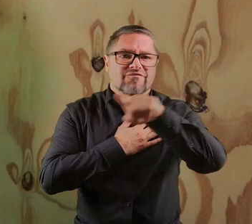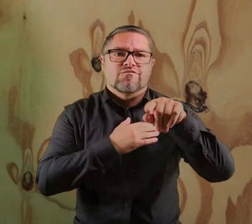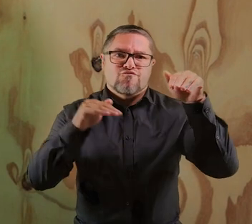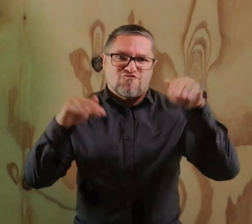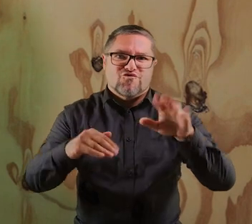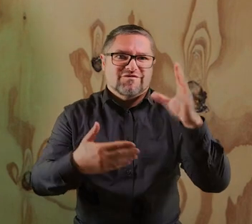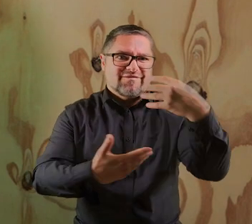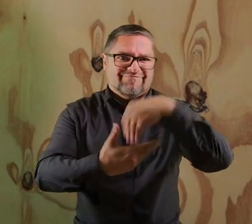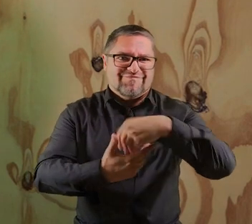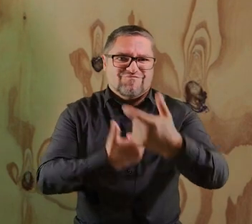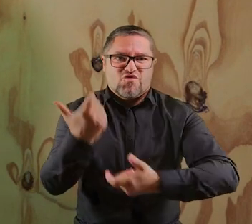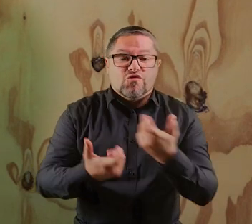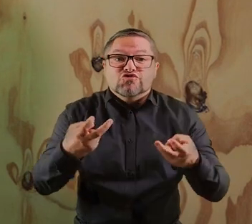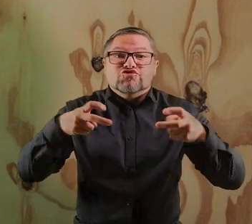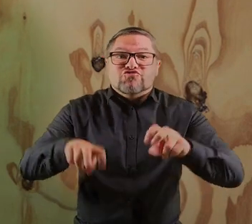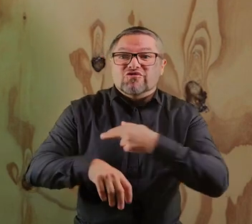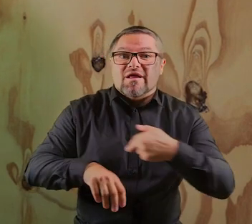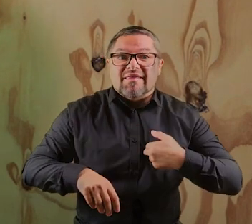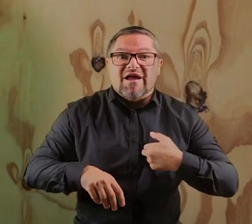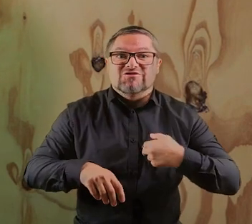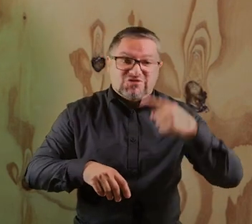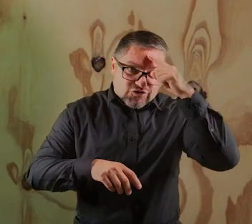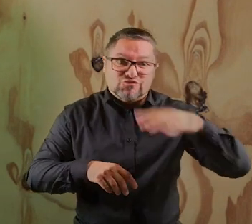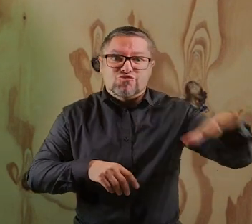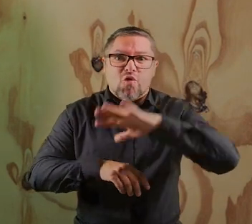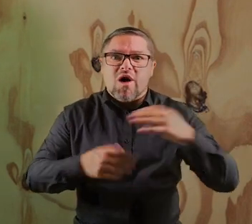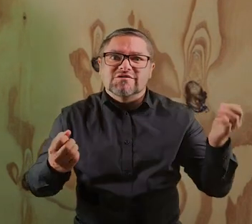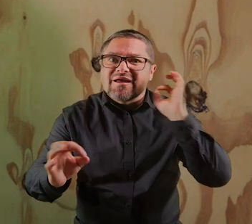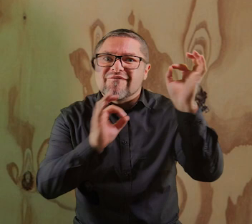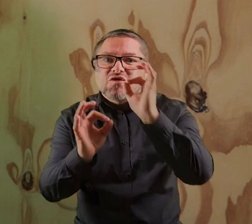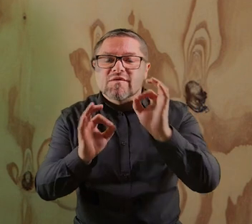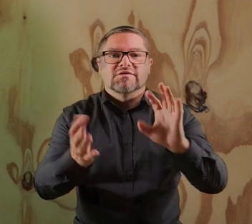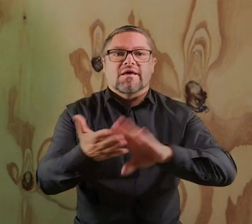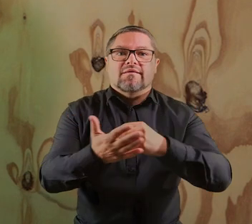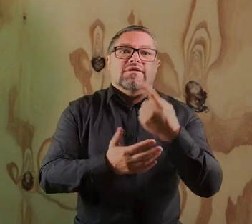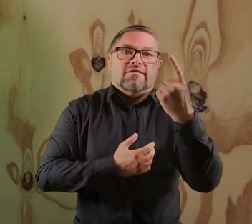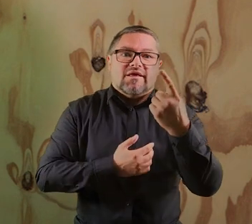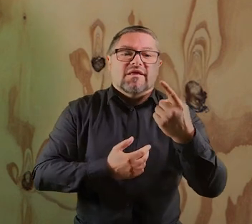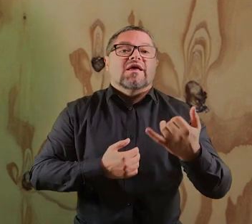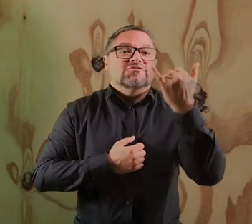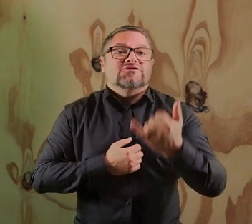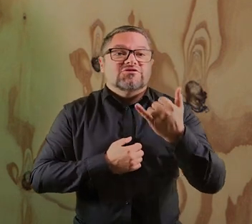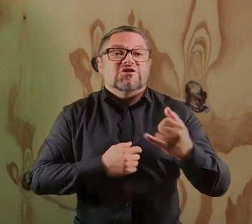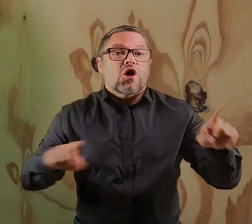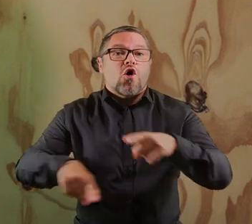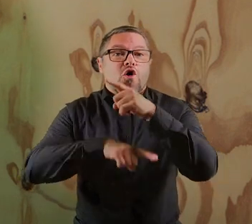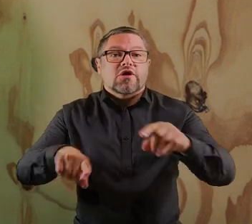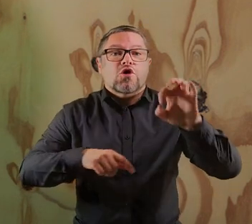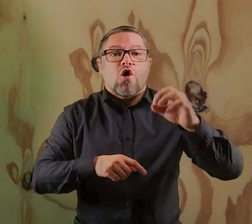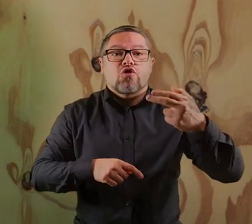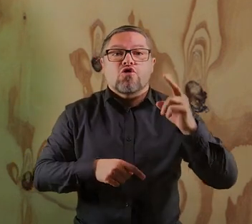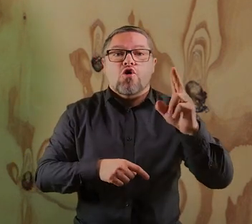możecie brać udział, tworzyć z nami te akcje społeczne. Jednym z takich przykładów jest dziecięca orkiestra onkologiczna,